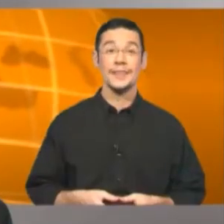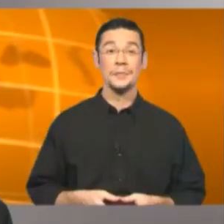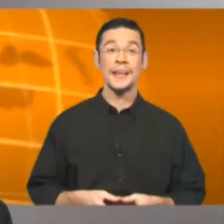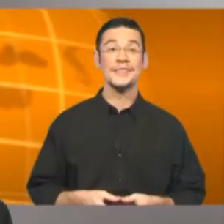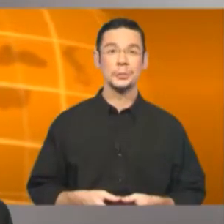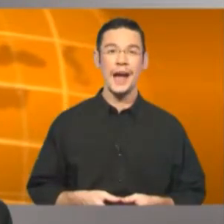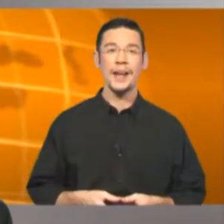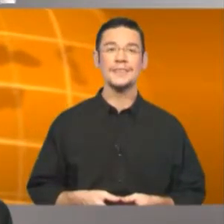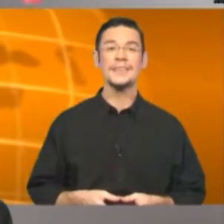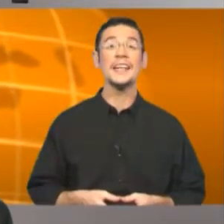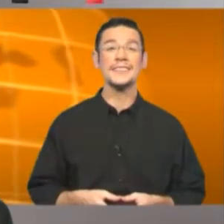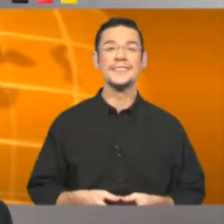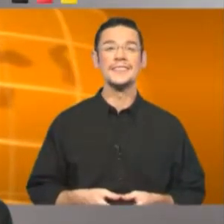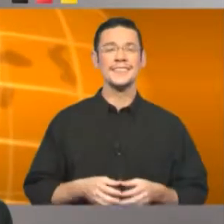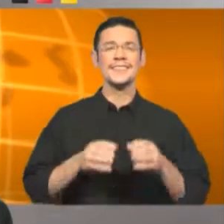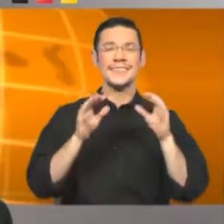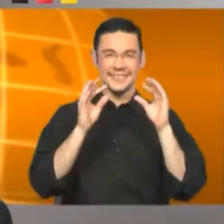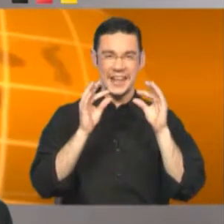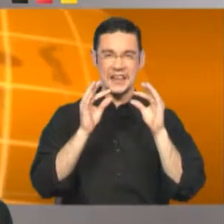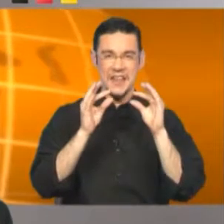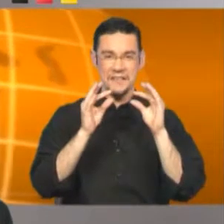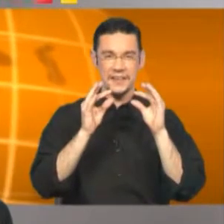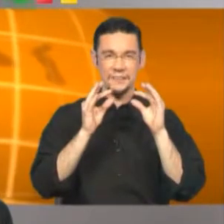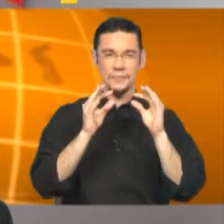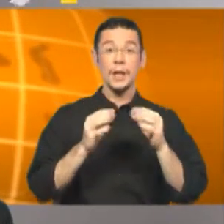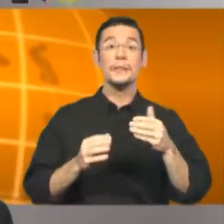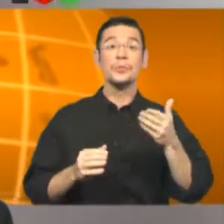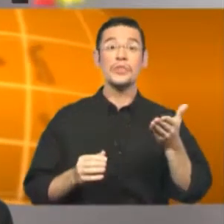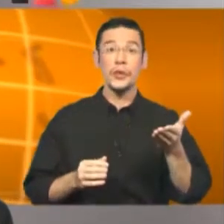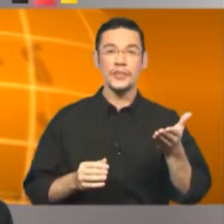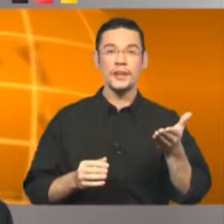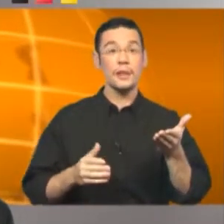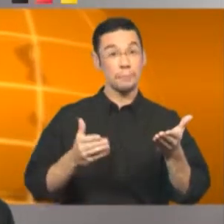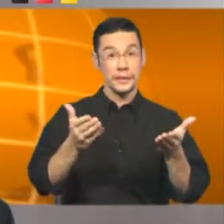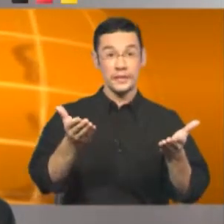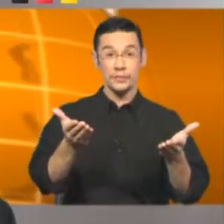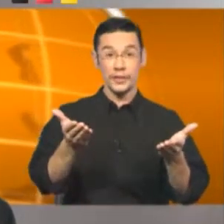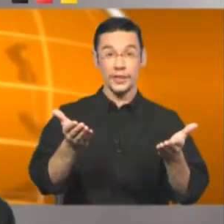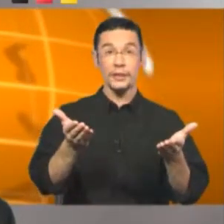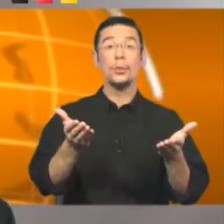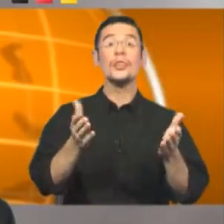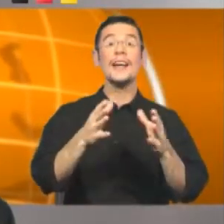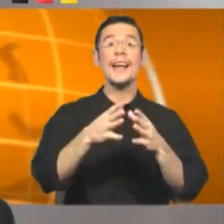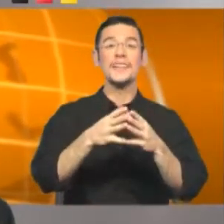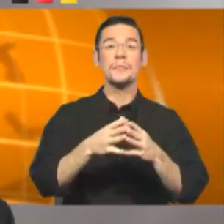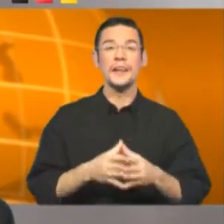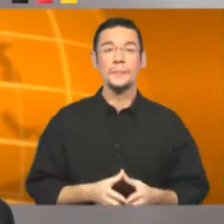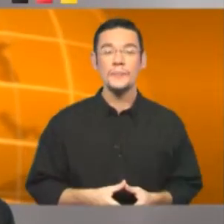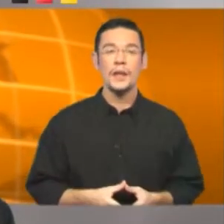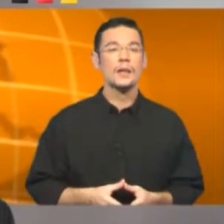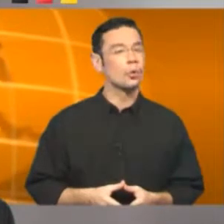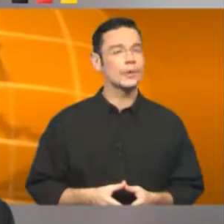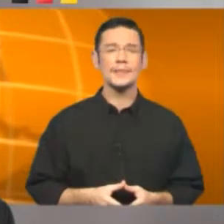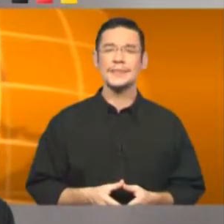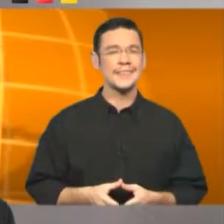Die meisten Sprachen kennen sie, diese kleinen Helfer. Bezugswörter, Bindewörter und dergleichen mehr.